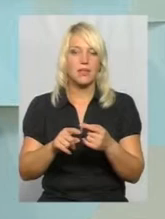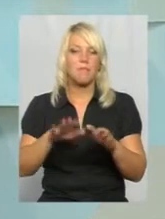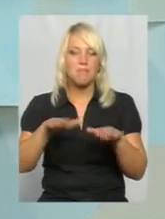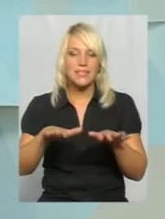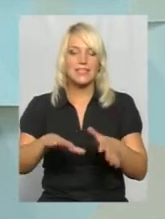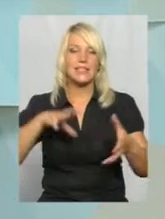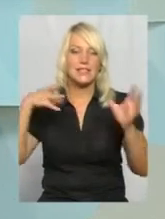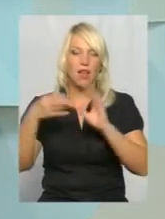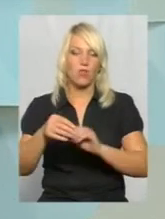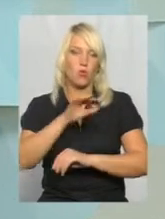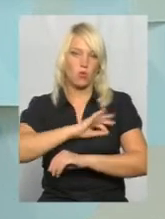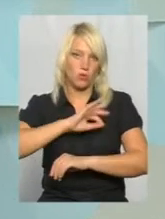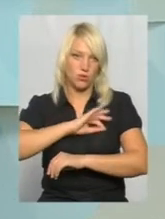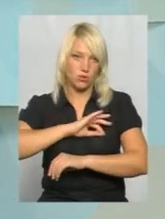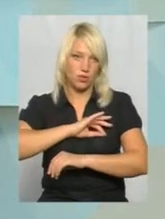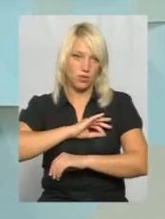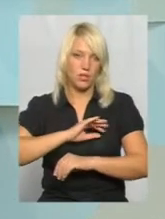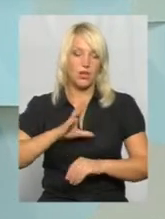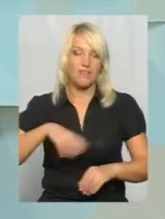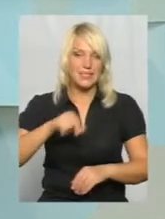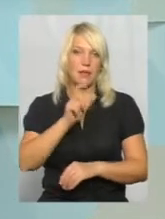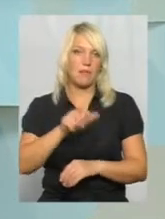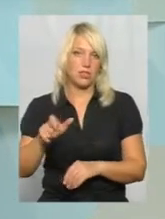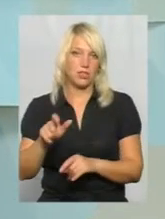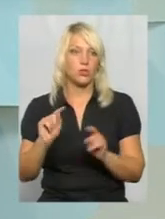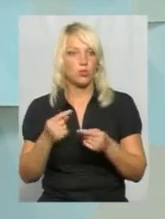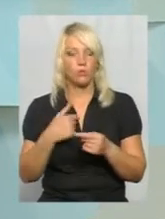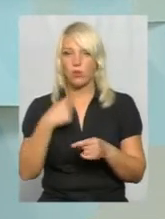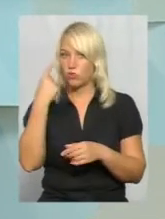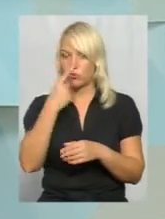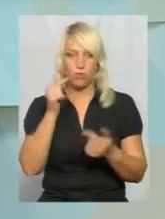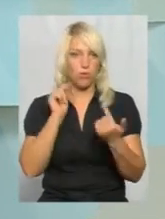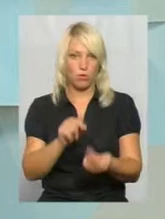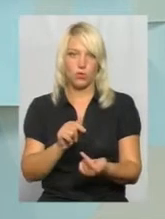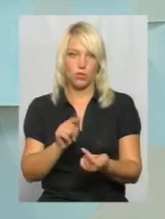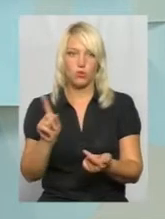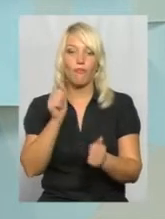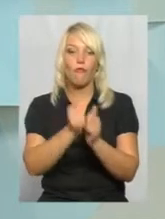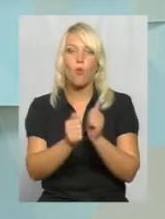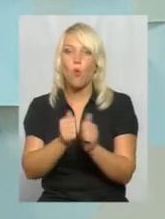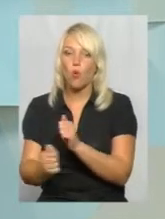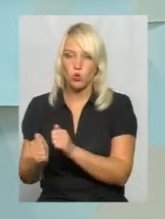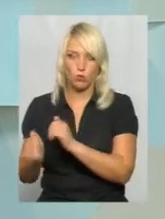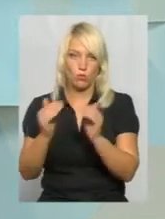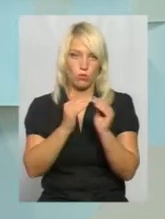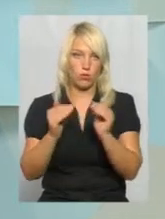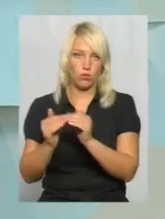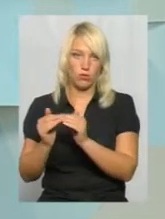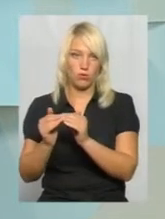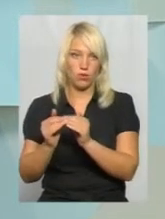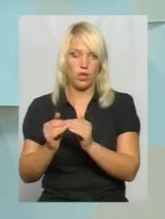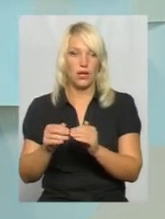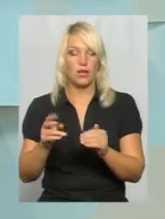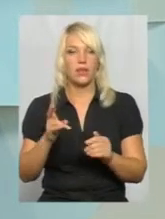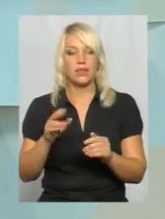всіх нас, для мешканців. Тому я особисто проти, щоб в кожному будинку, там, в кожної прибудинки і